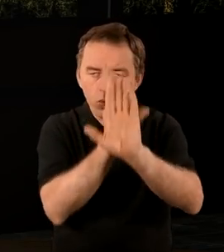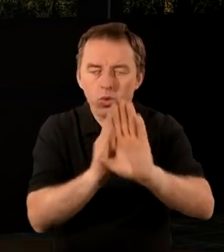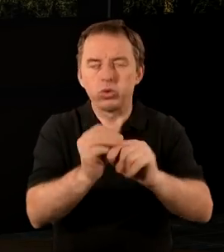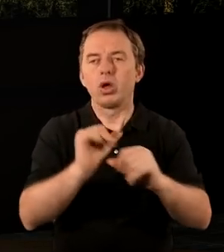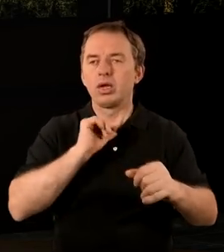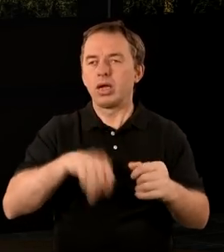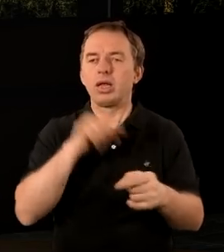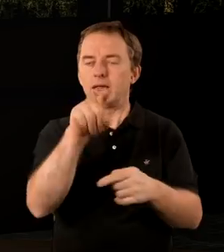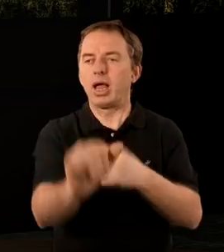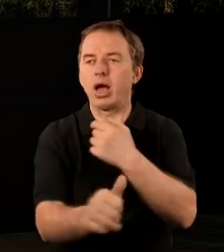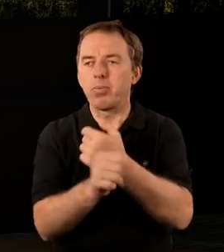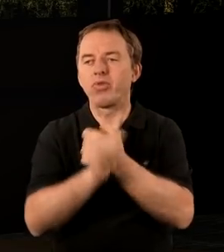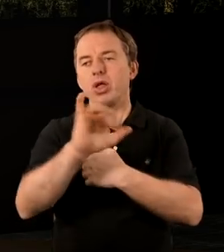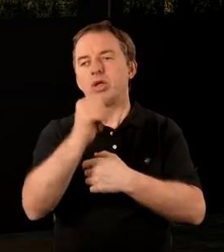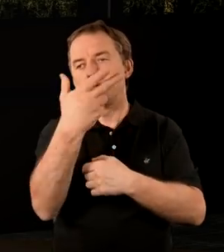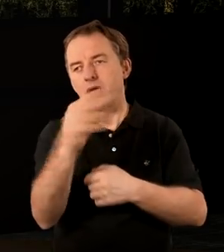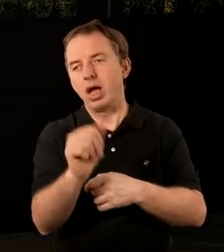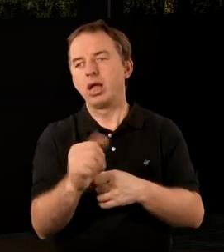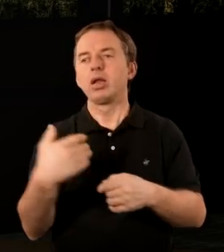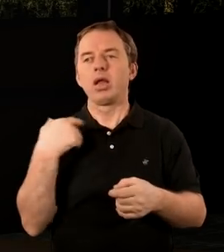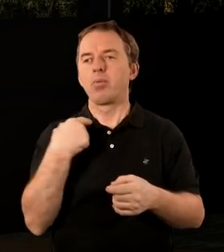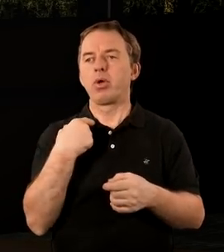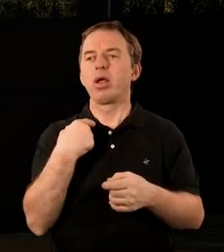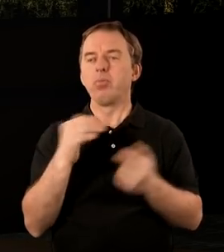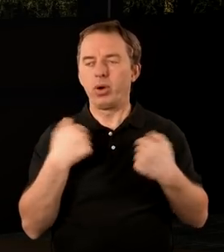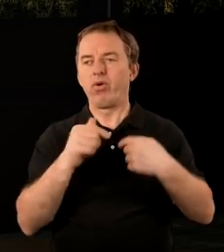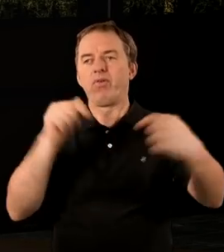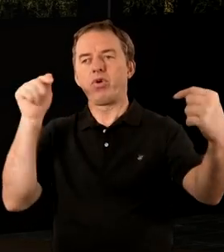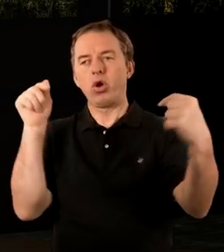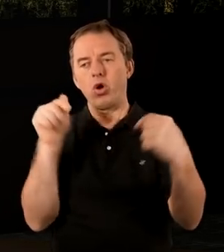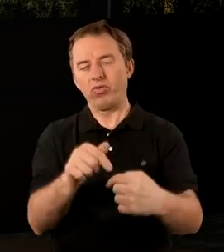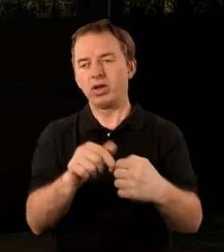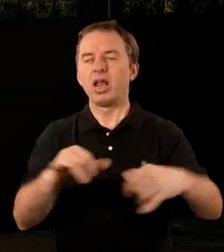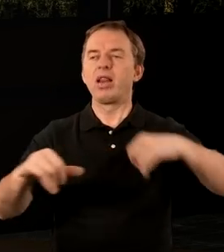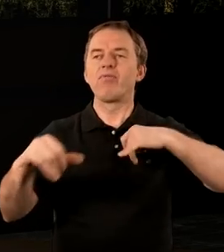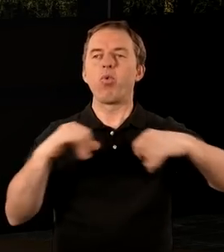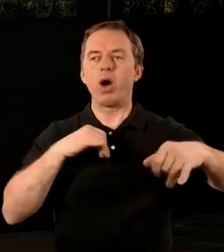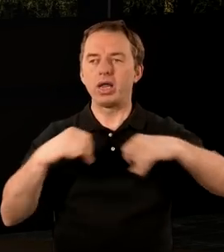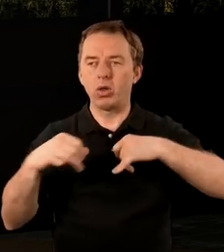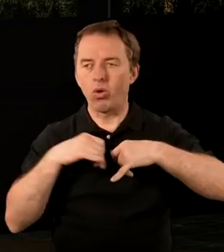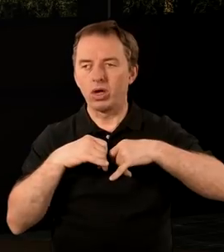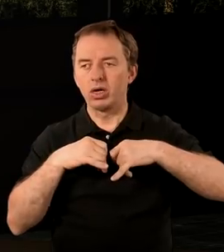powodu Jan i wielu chrześcijan znalazło się w konflikcie z władzą